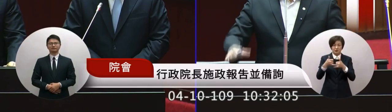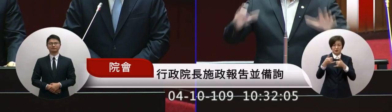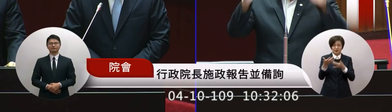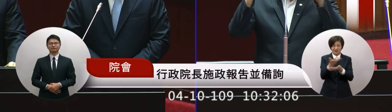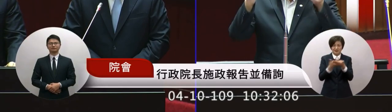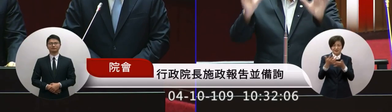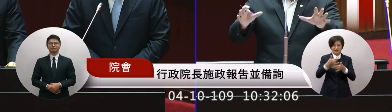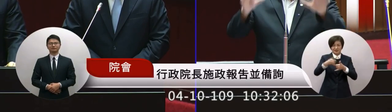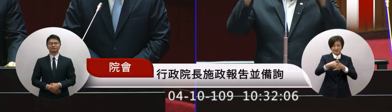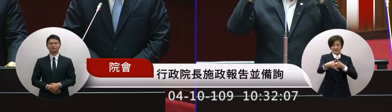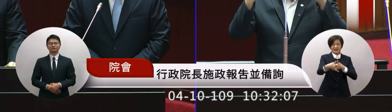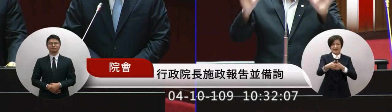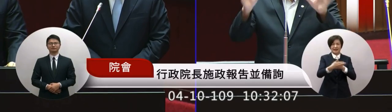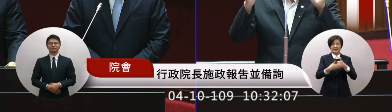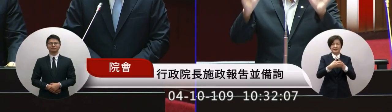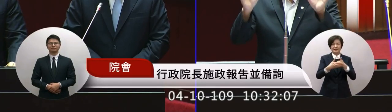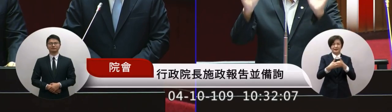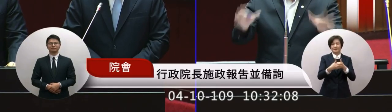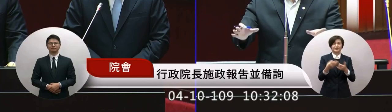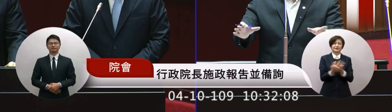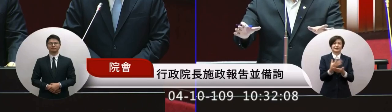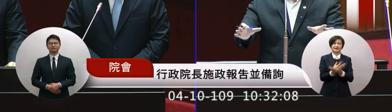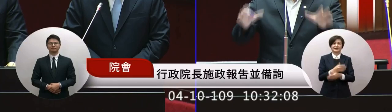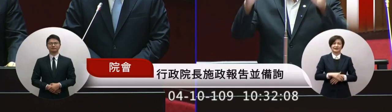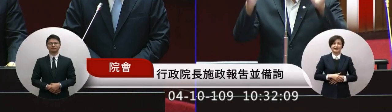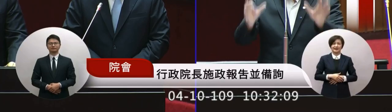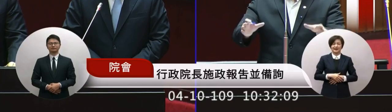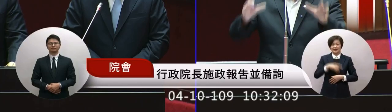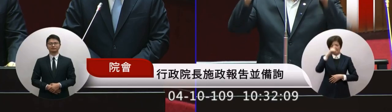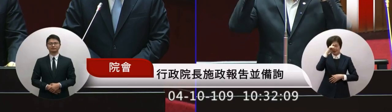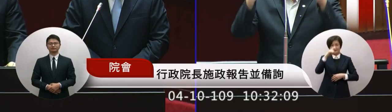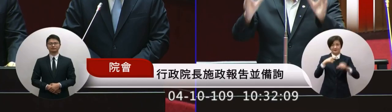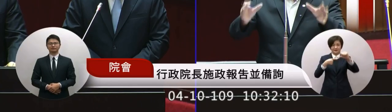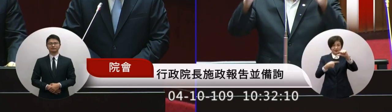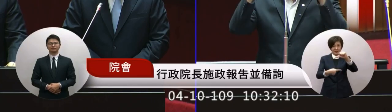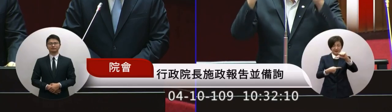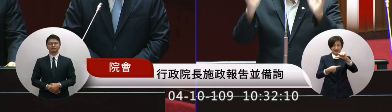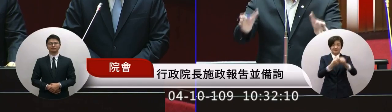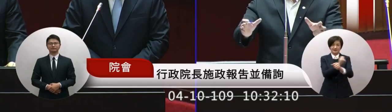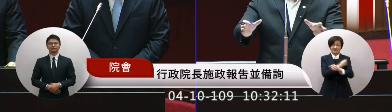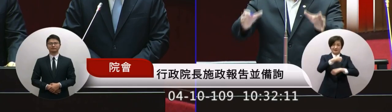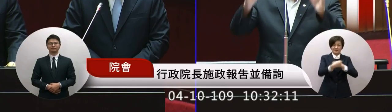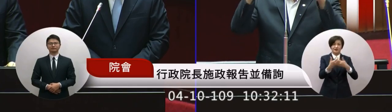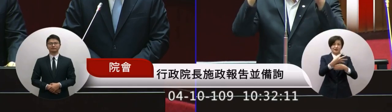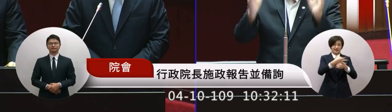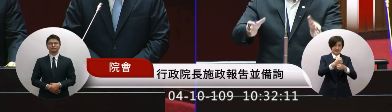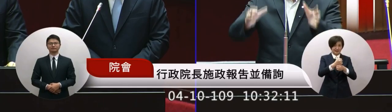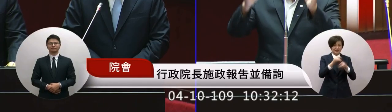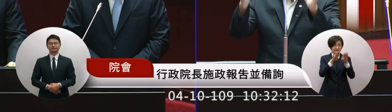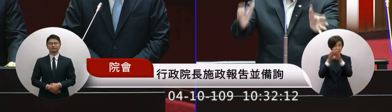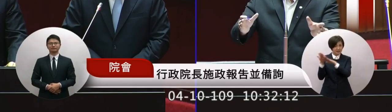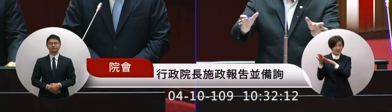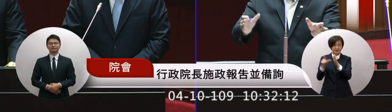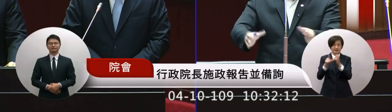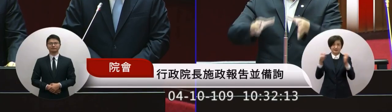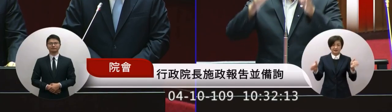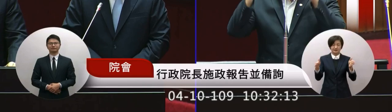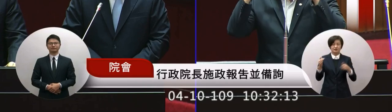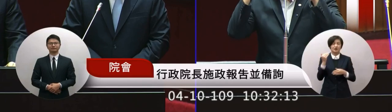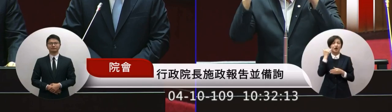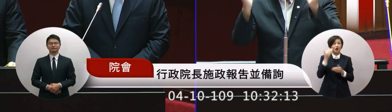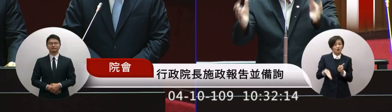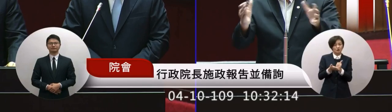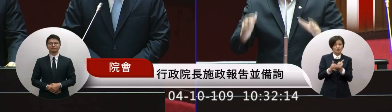所以我現在意識就是在五一這個假期是不是我們更加強說如果你要出遊